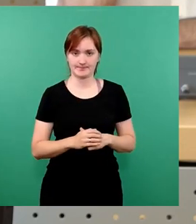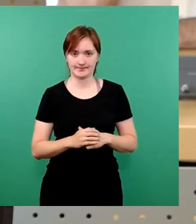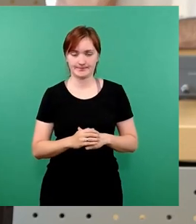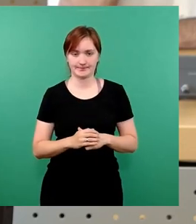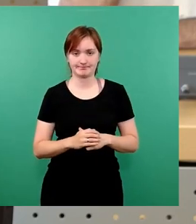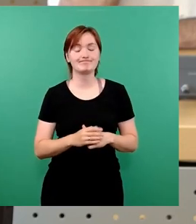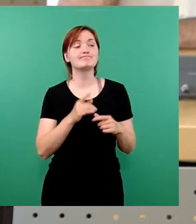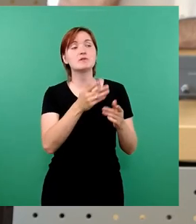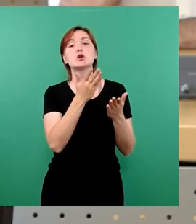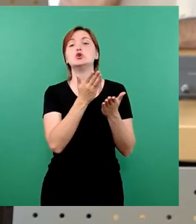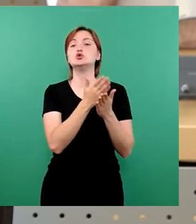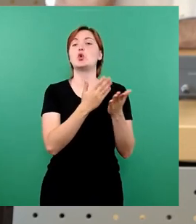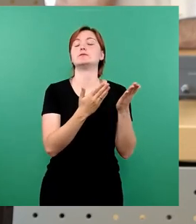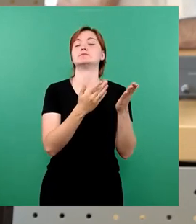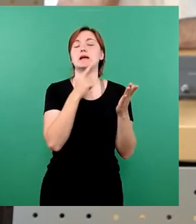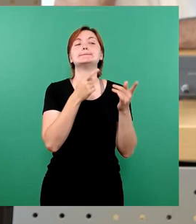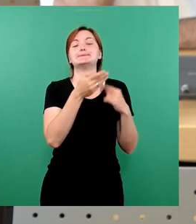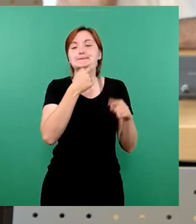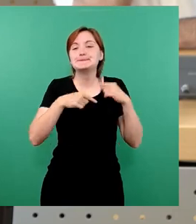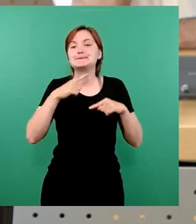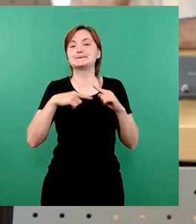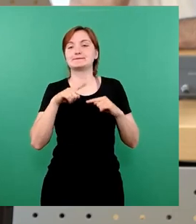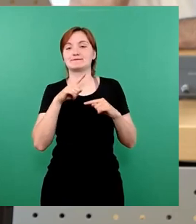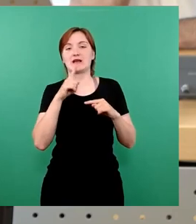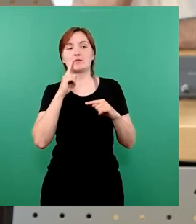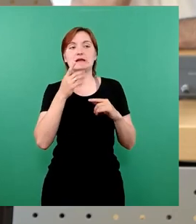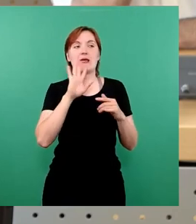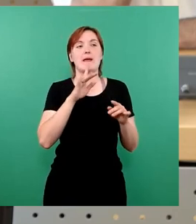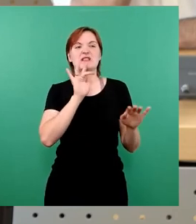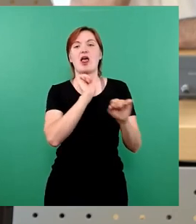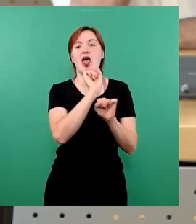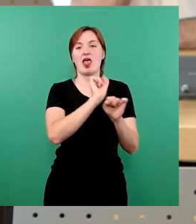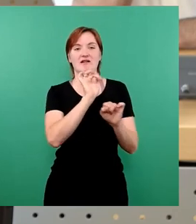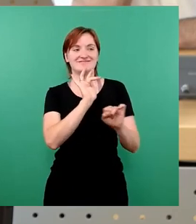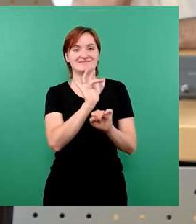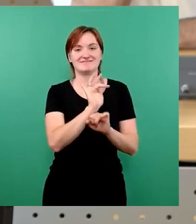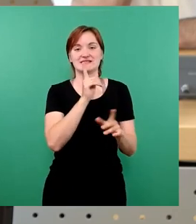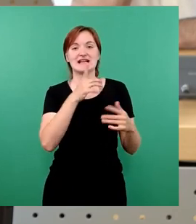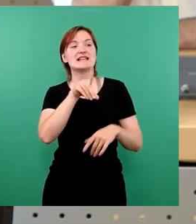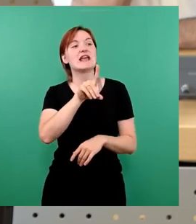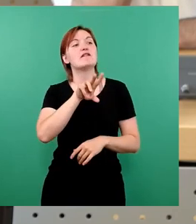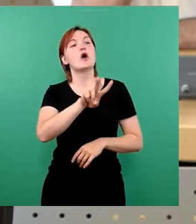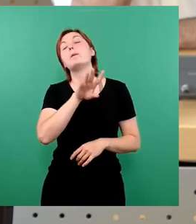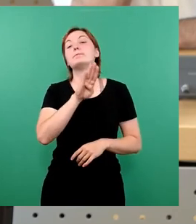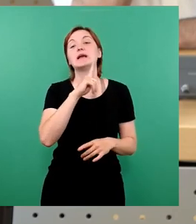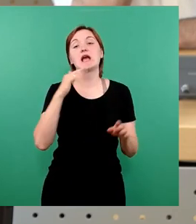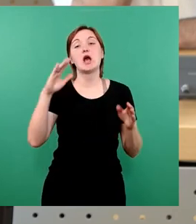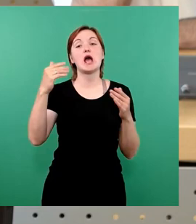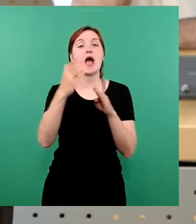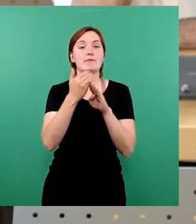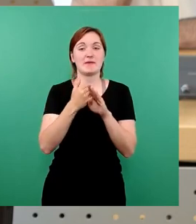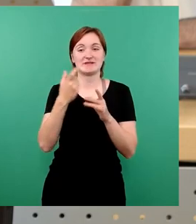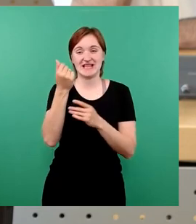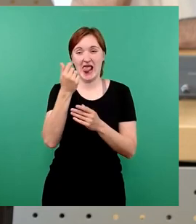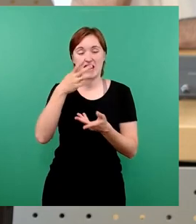jetzt schon ein bisschen zurückgerudert, nachdem, glaube ich, zu viel Gegenwind kam, was Kürzungen bei der DVB angeht. Trotzdem haben Sie ja eigentlich dann